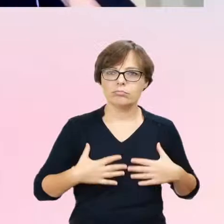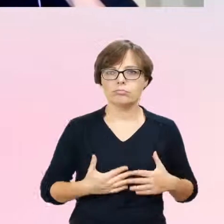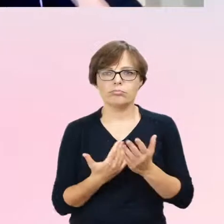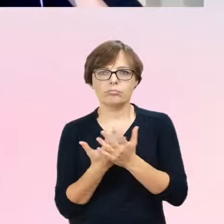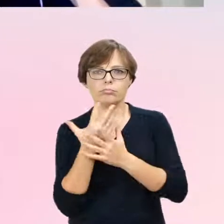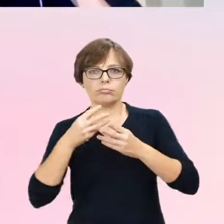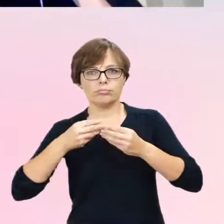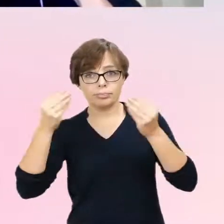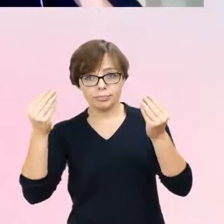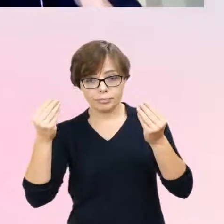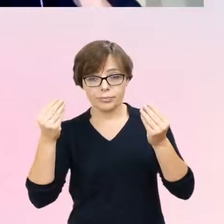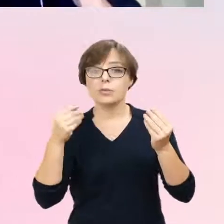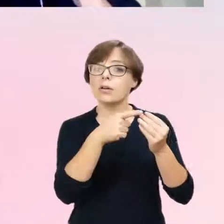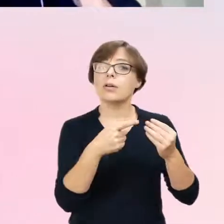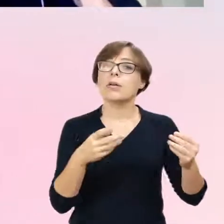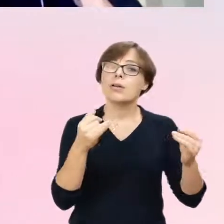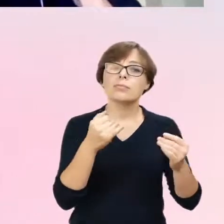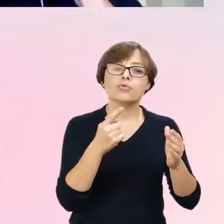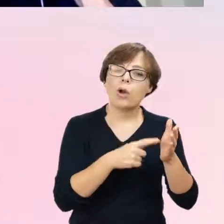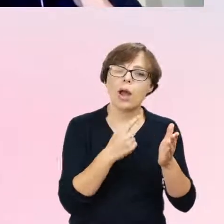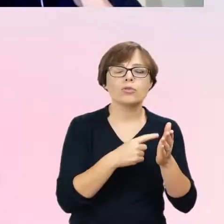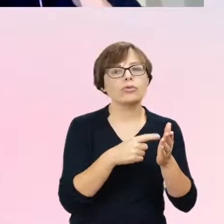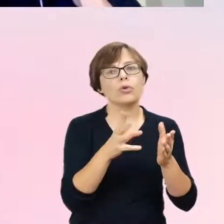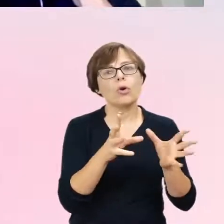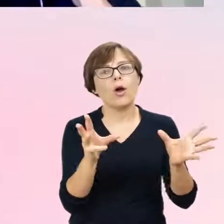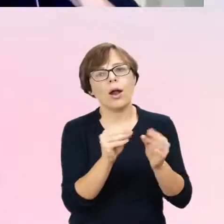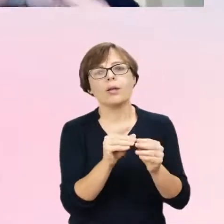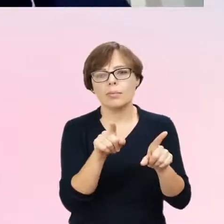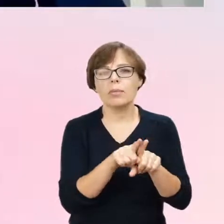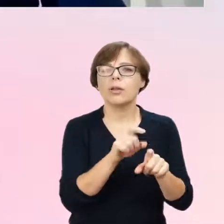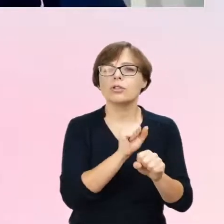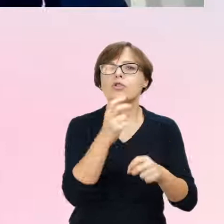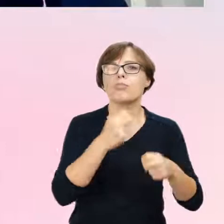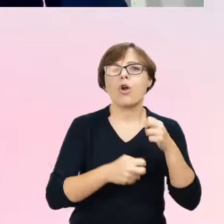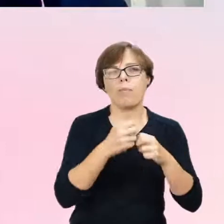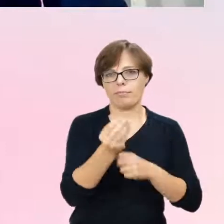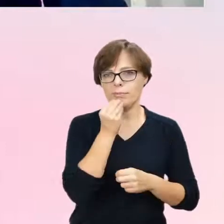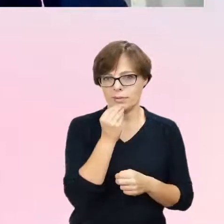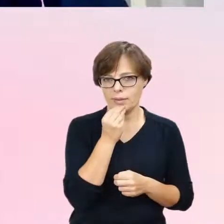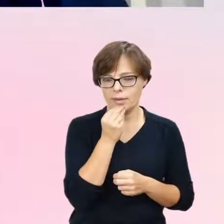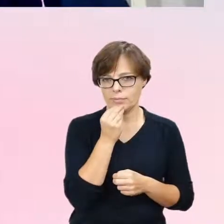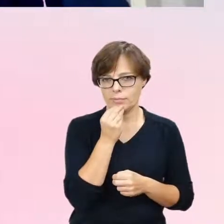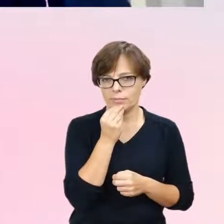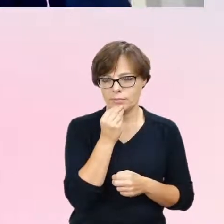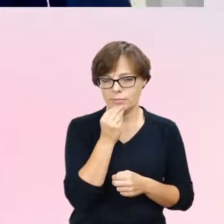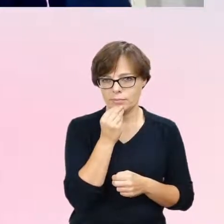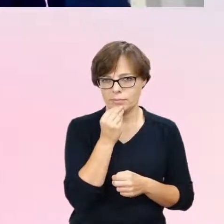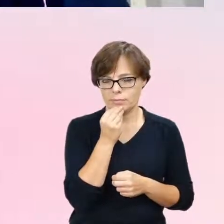się współwystępujące objawy zaburzeń odżywiania, tak, często jest to taki